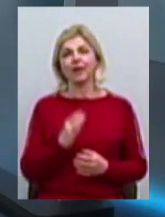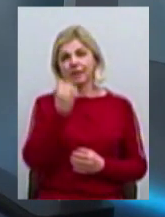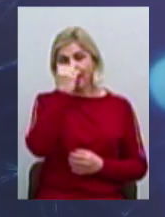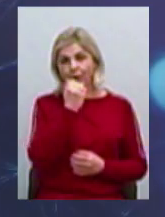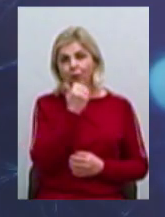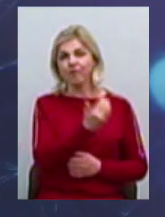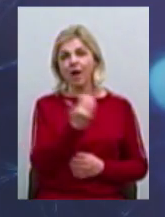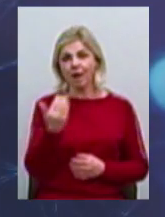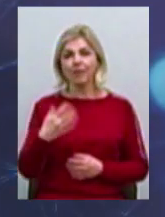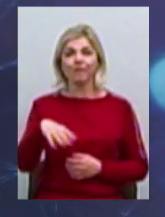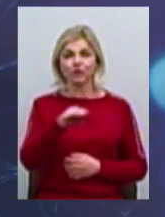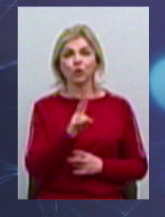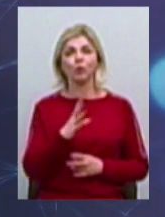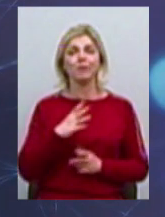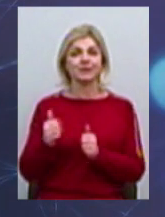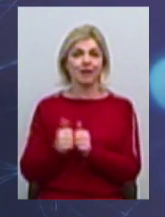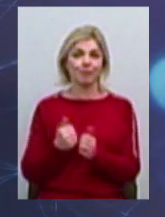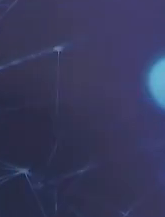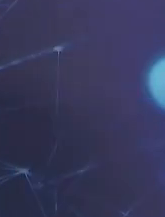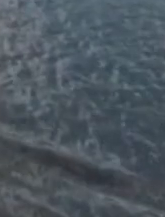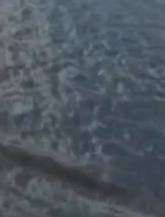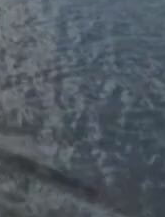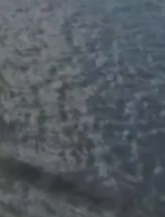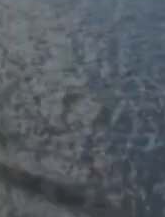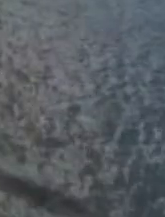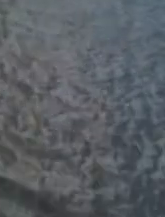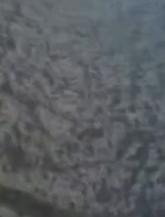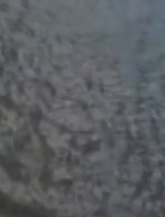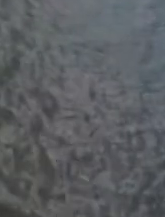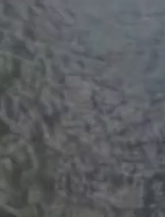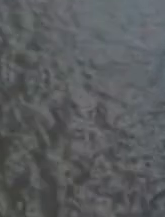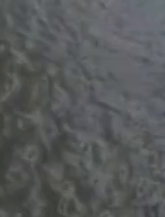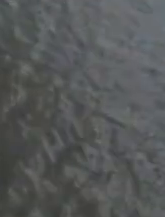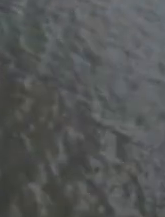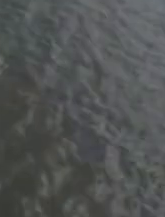Дякую вам. Дякую всім, хто був з нами. До зустрічі в ефіру. Дякую.